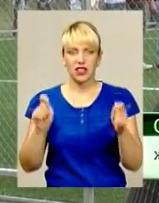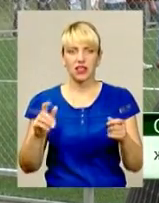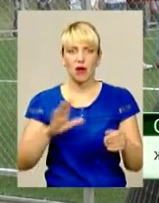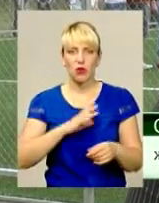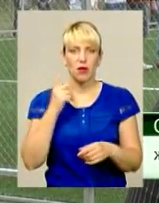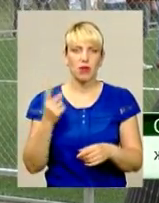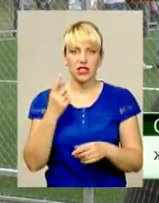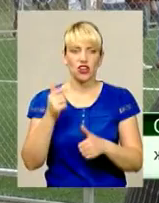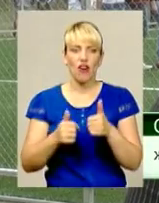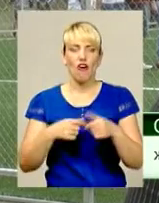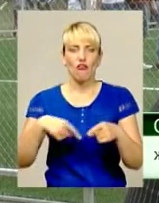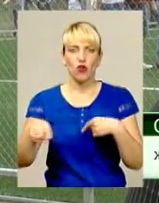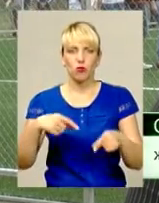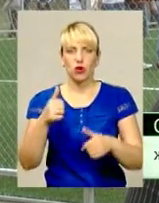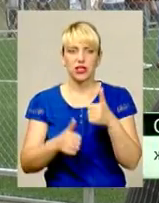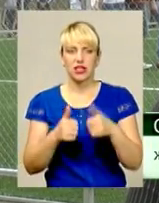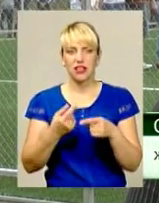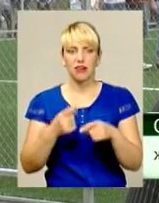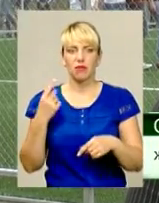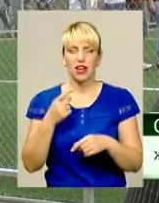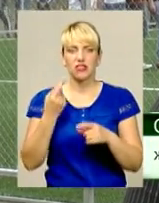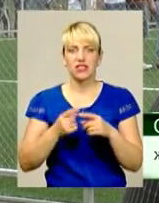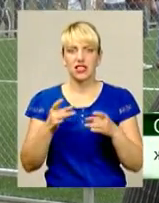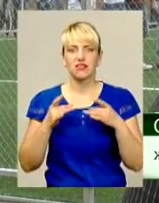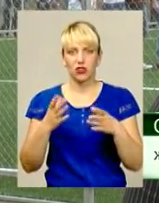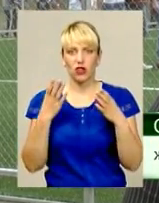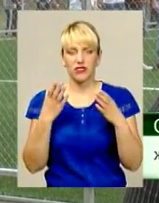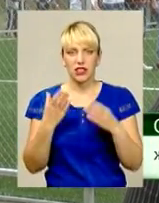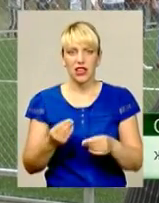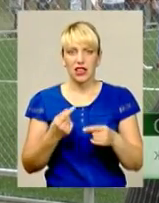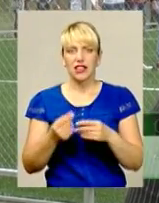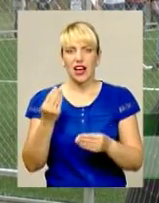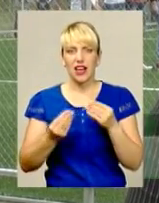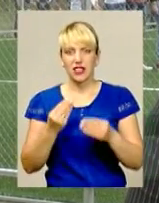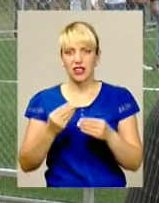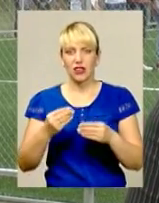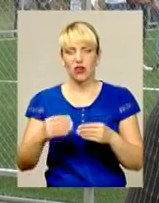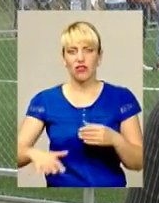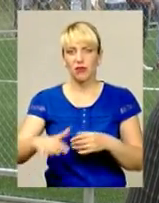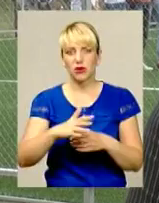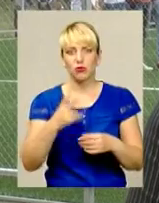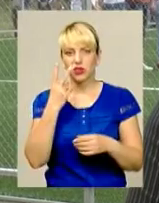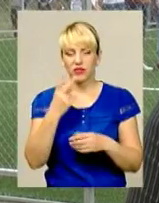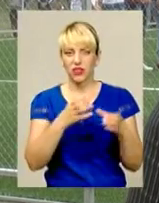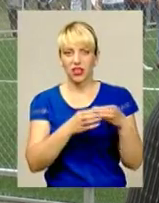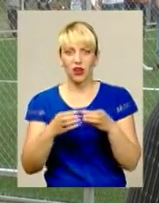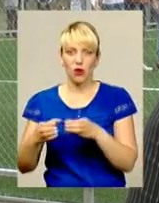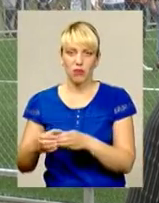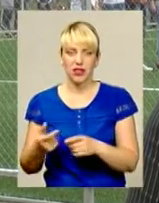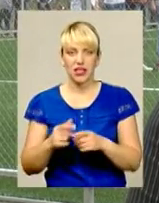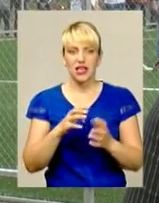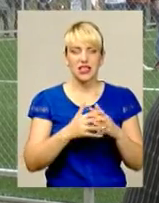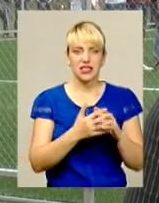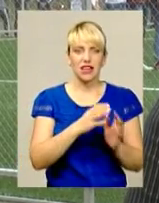футбольні змагання. І першими у цей святковий день на новий майданчик вийдуть дві мініфутбольні команди – сіл Нігін та